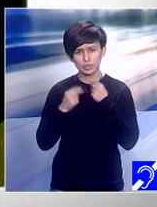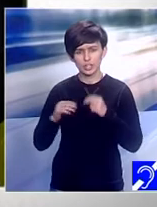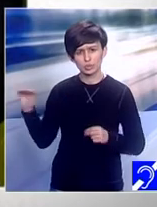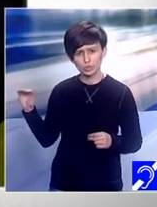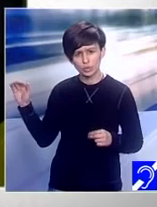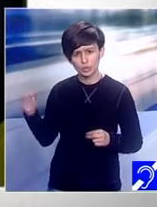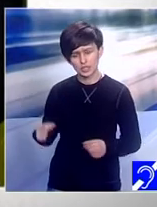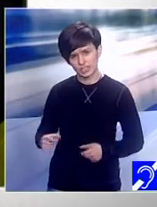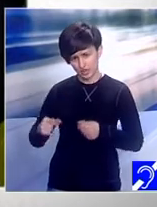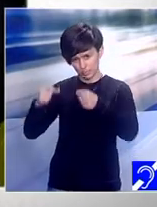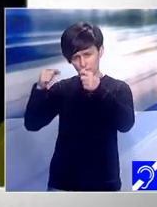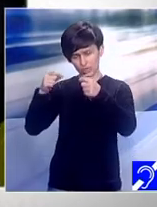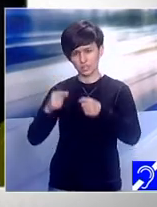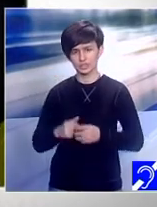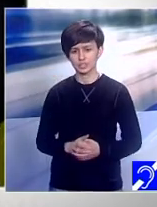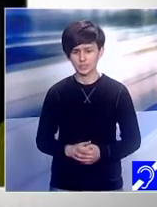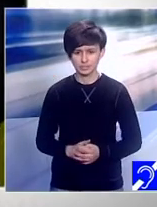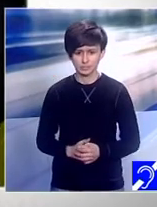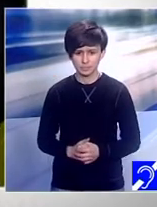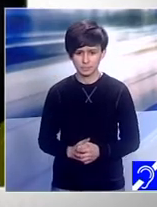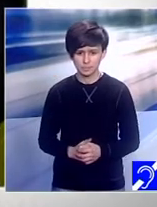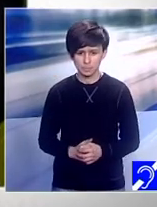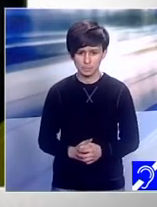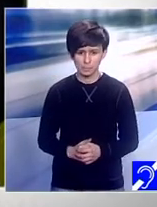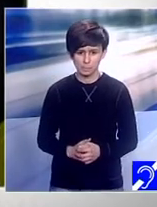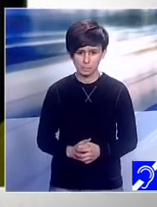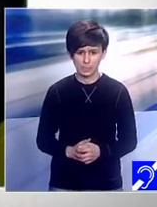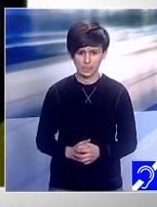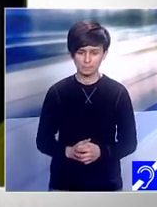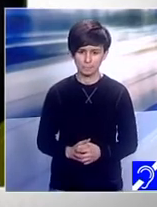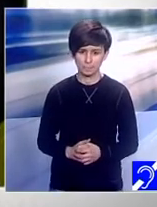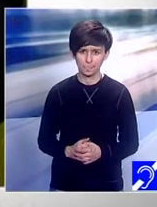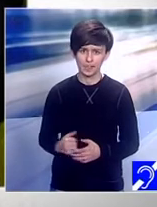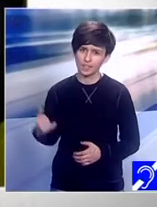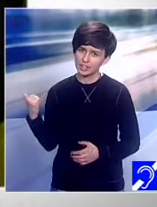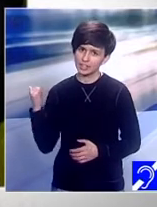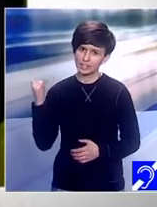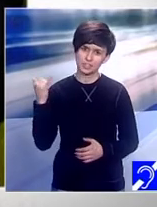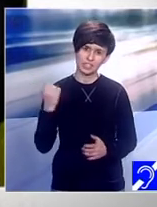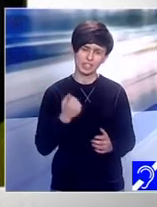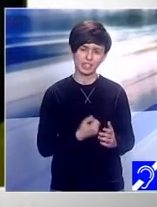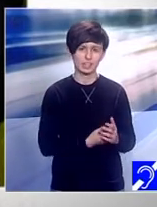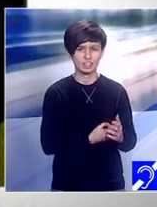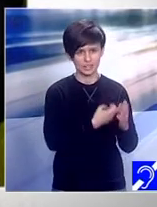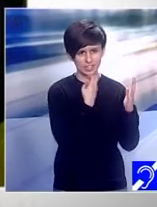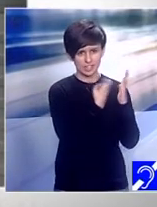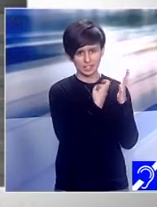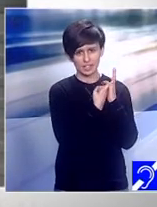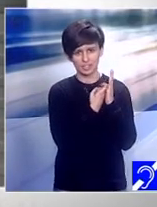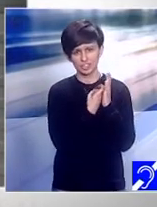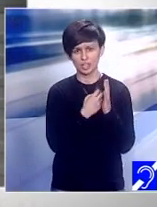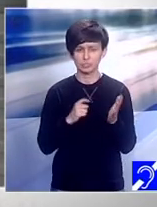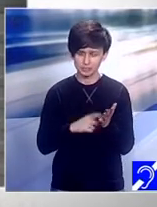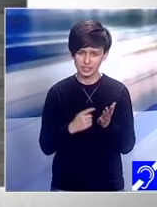în casă să juca cu cei de la bloc venia la așa să-i dau bani de înghețată aveai mulți prieteni